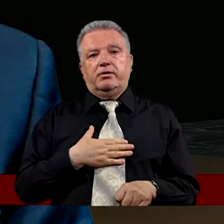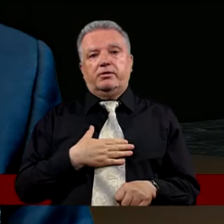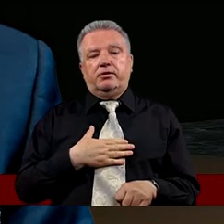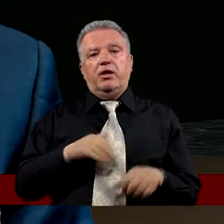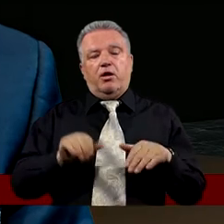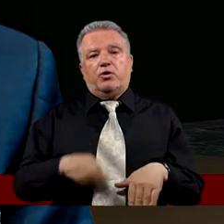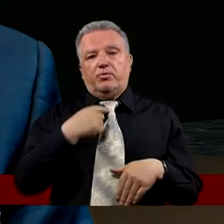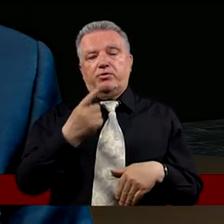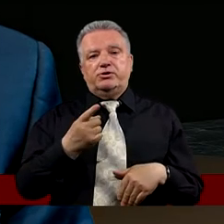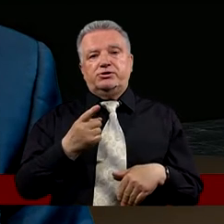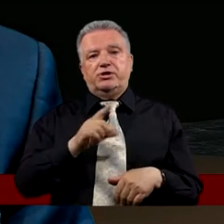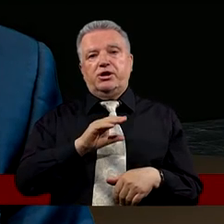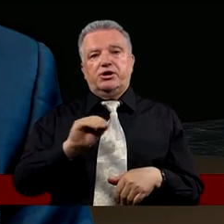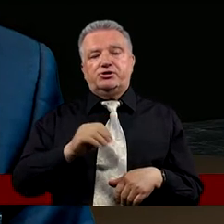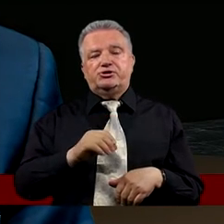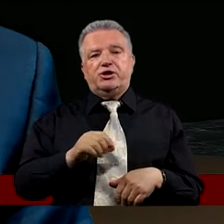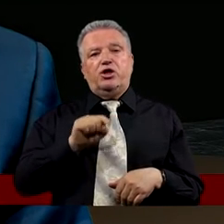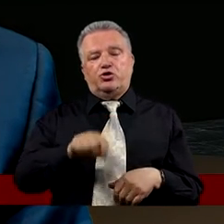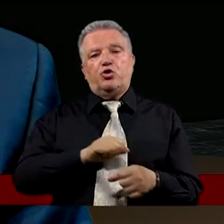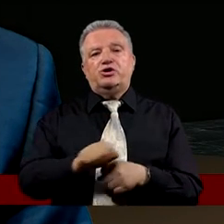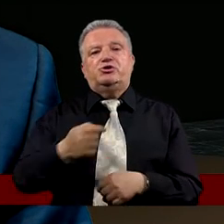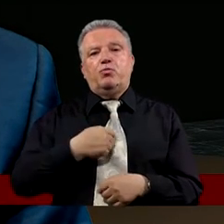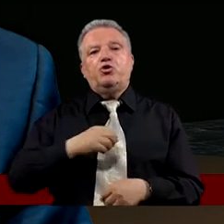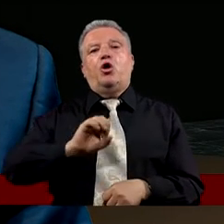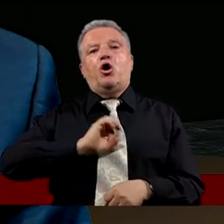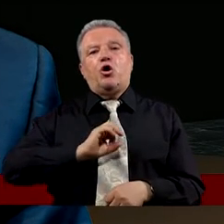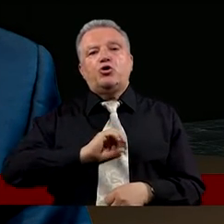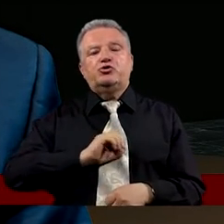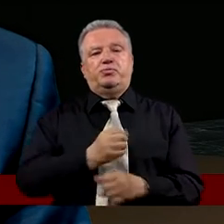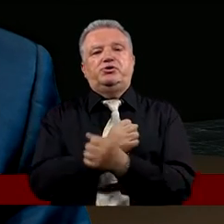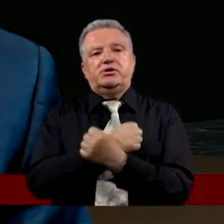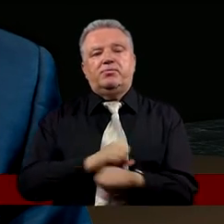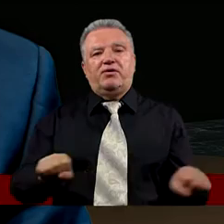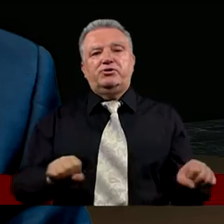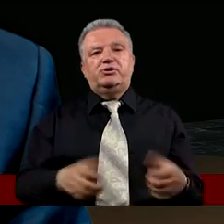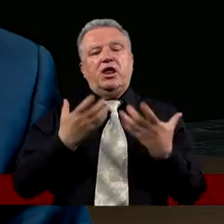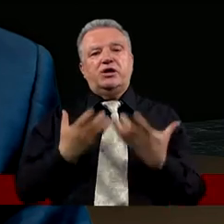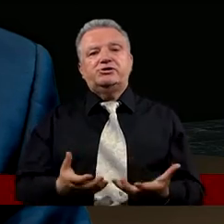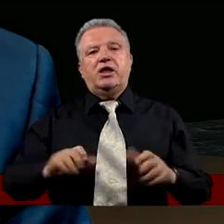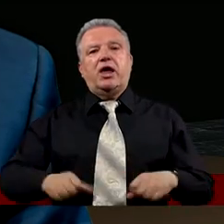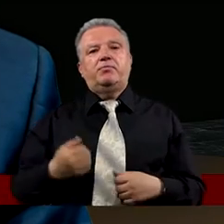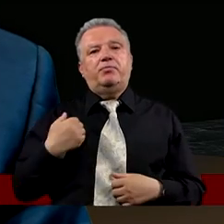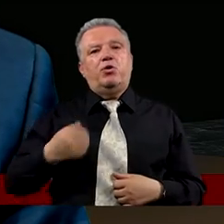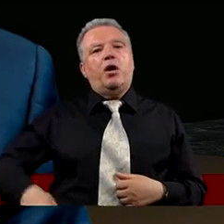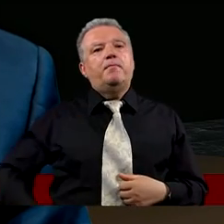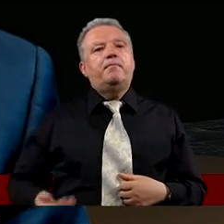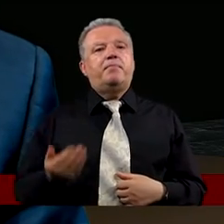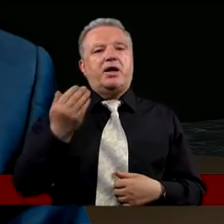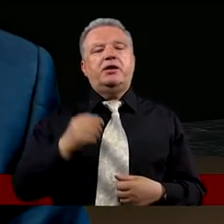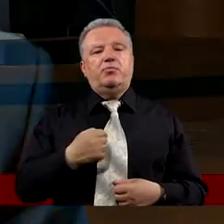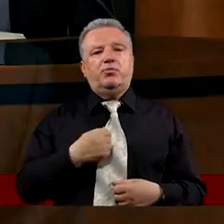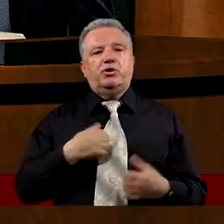Ja mogę powiedzieć o sobie Że jest to mój osobisty Zbawiciel. Że chcę, żeby był Panem mojego życia.